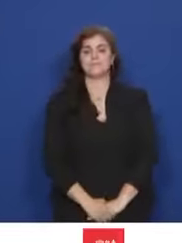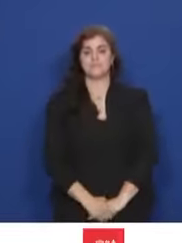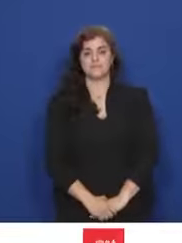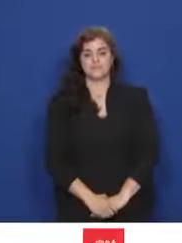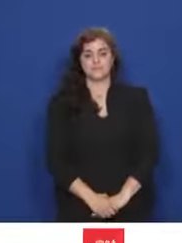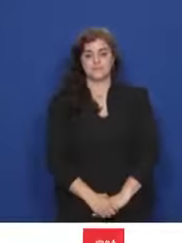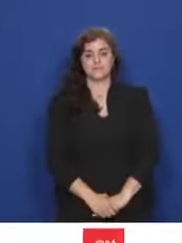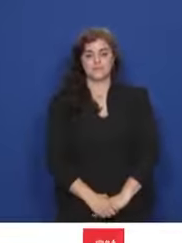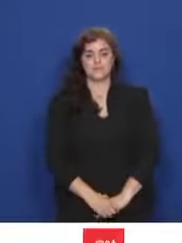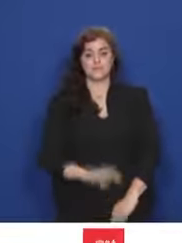Je vous remercie, Maïe Guizhou.